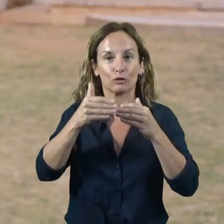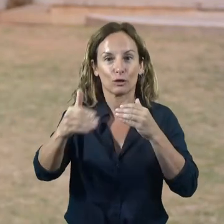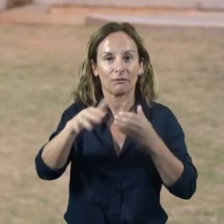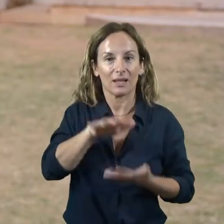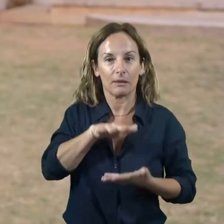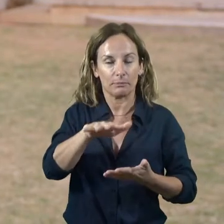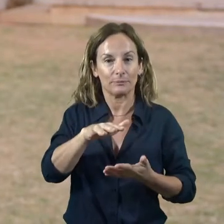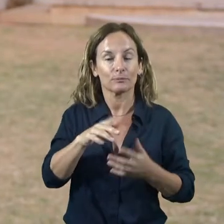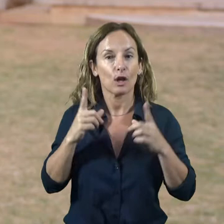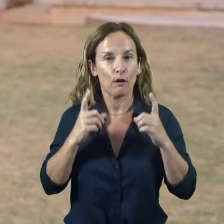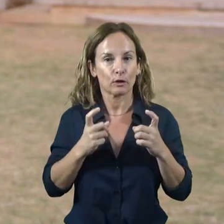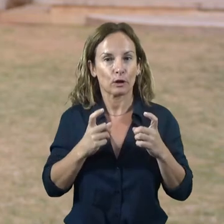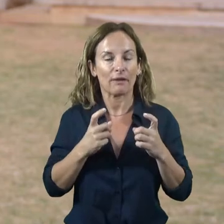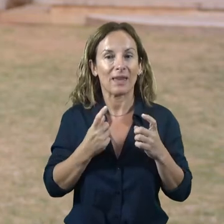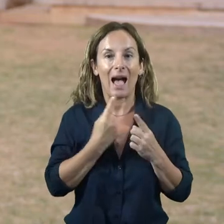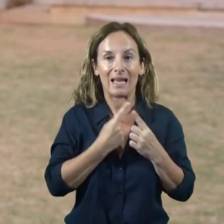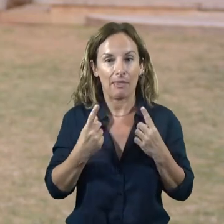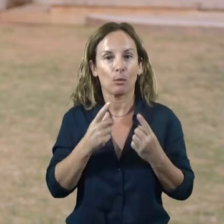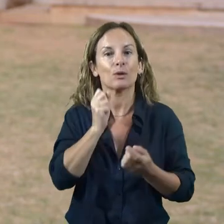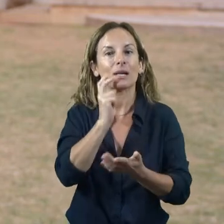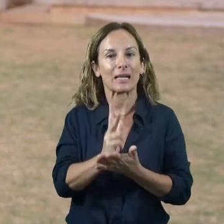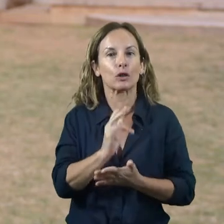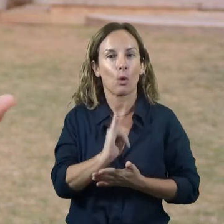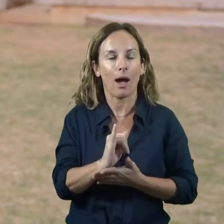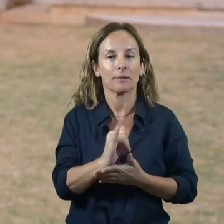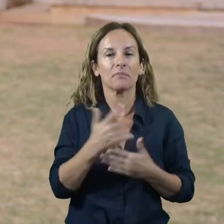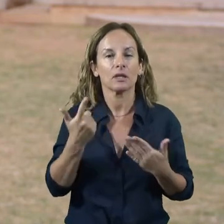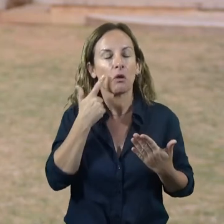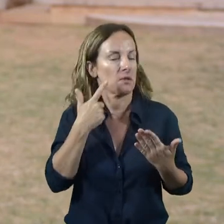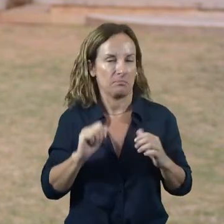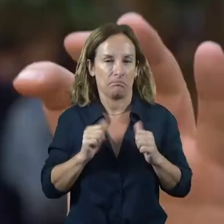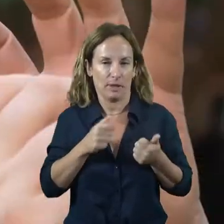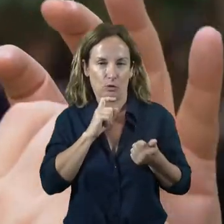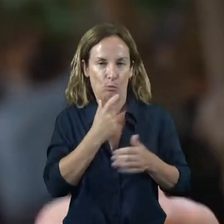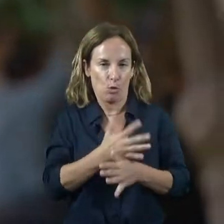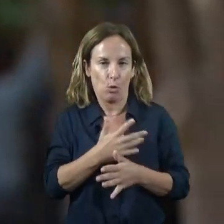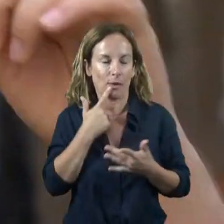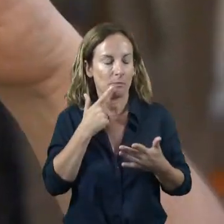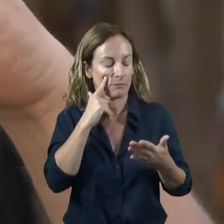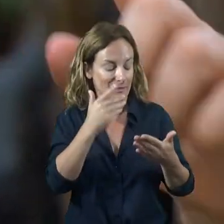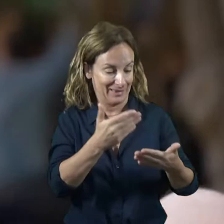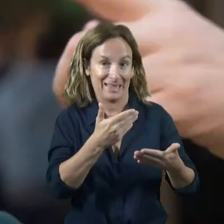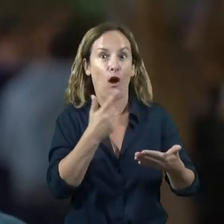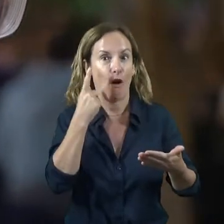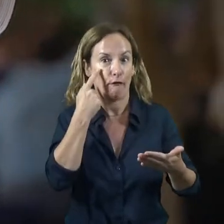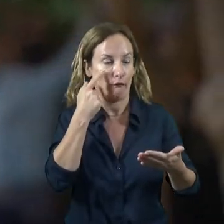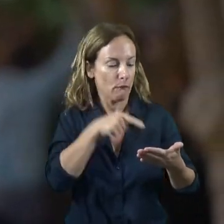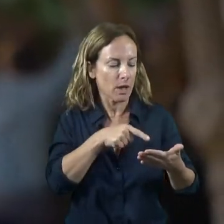col·lecció de fotografies i a cada fotografia et presenta un repte diferent que has de fer quan arribis allà. Per tant, a partir d'un detall de la fotografia